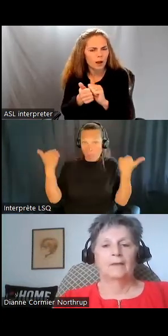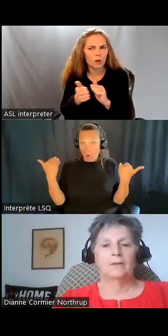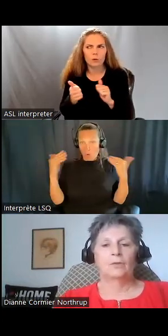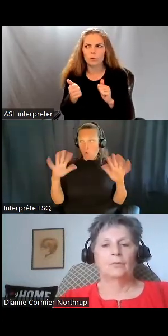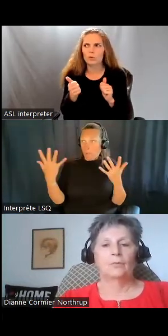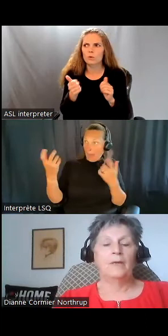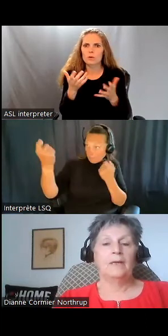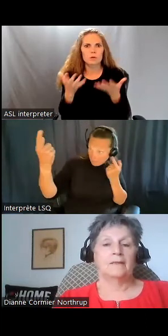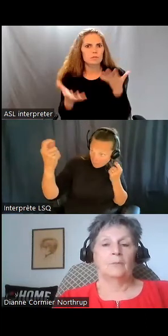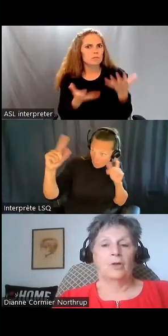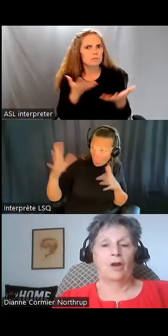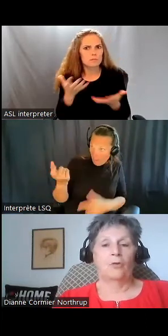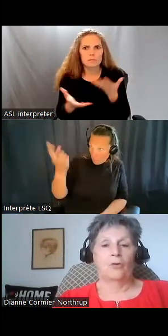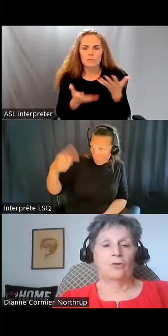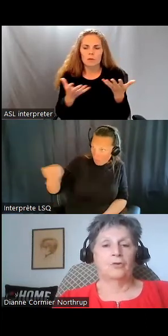nous comprennent.